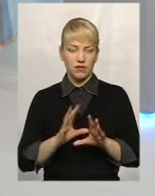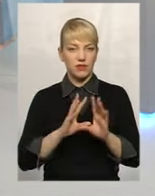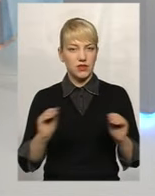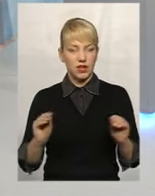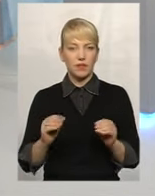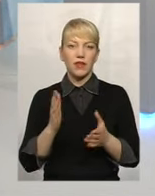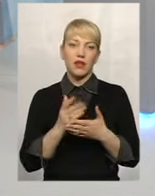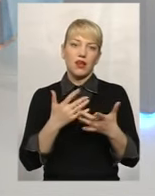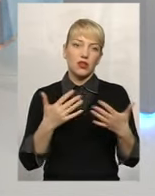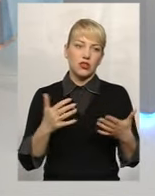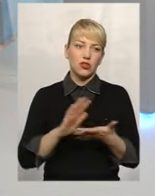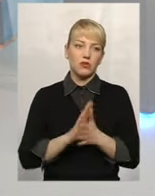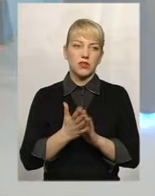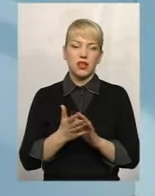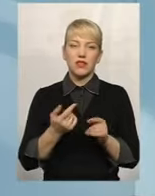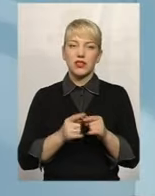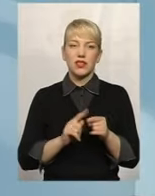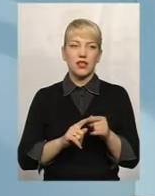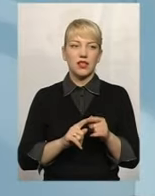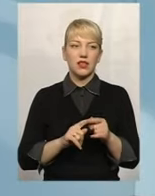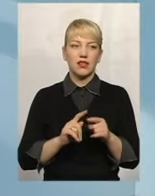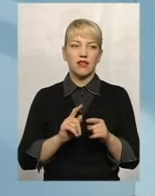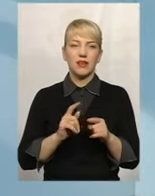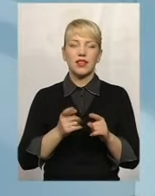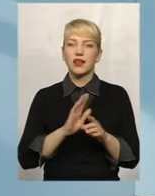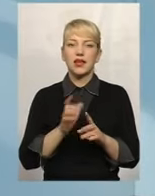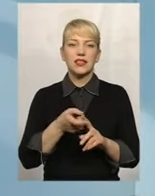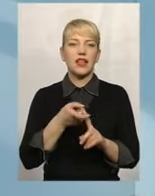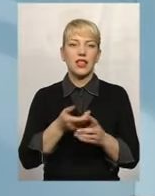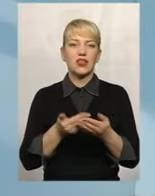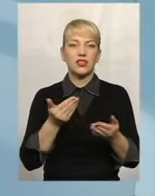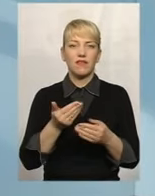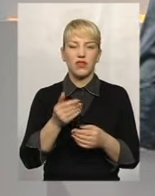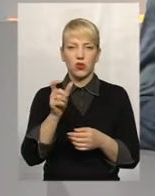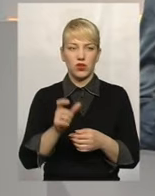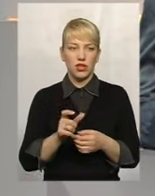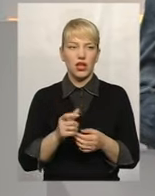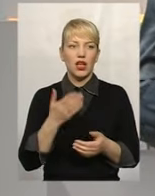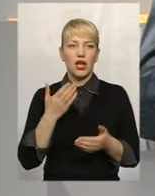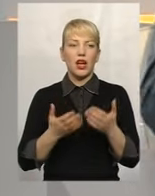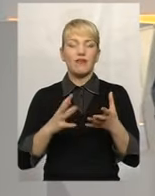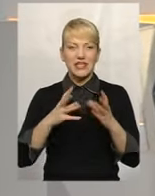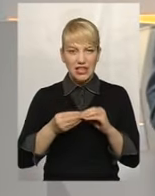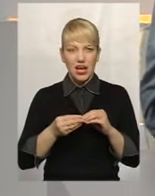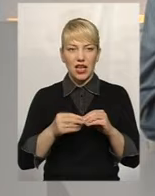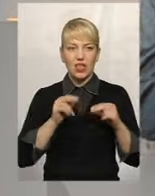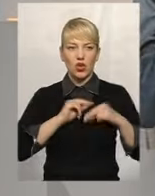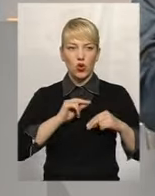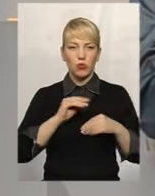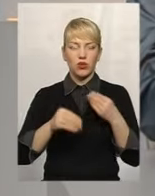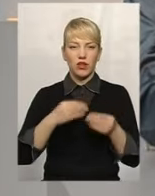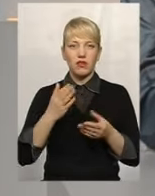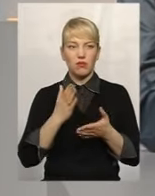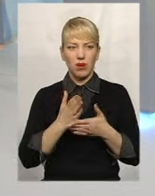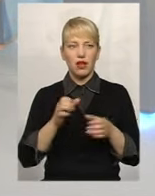Є інші обставини, це вже незалежні від... Тобто, якщо робота... А взагалі роботодавець має право